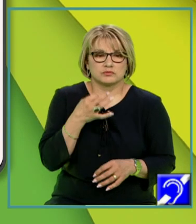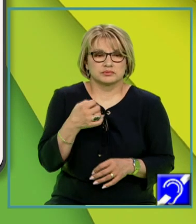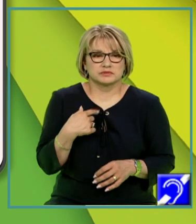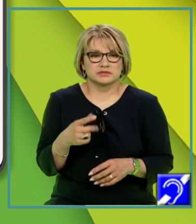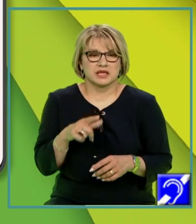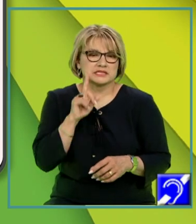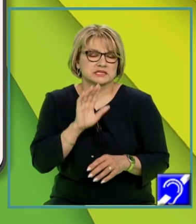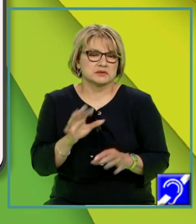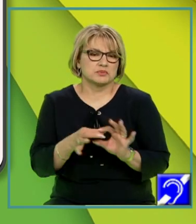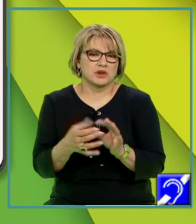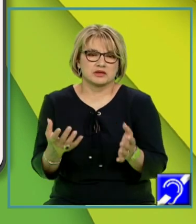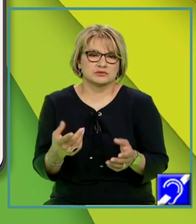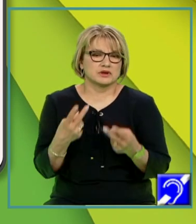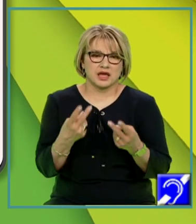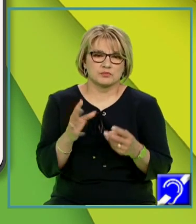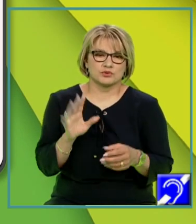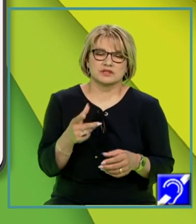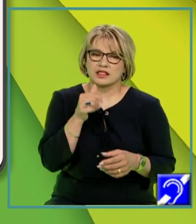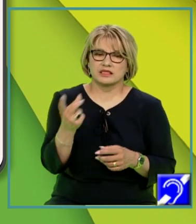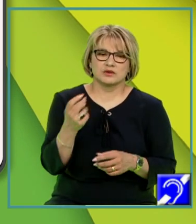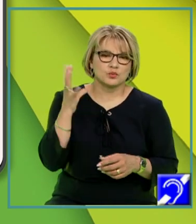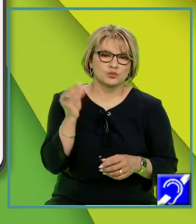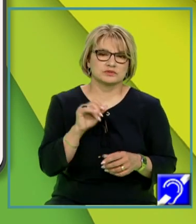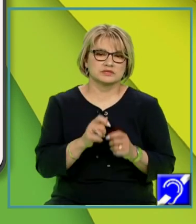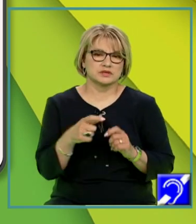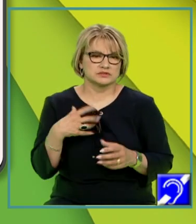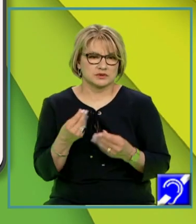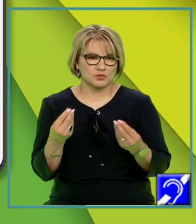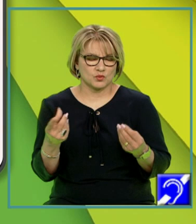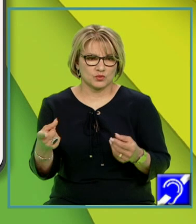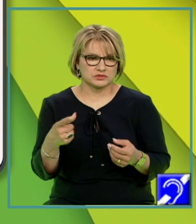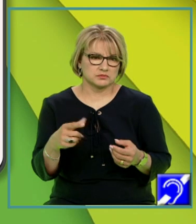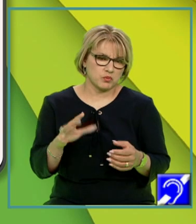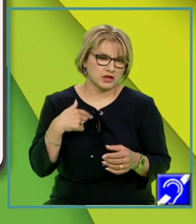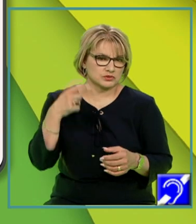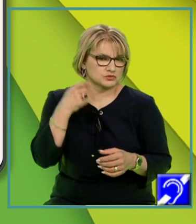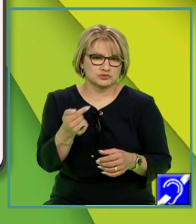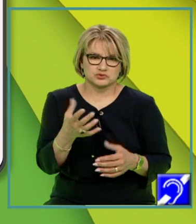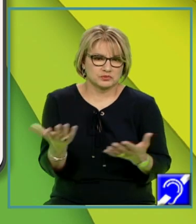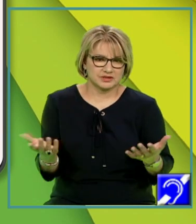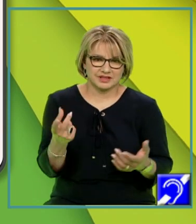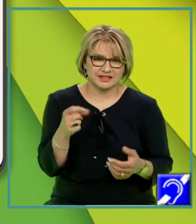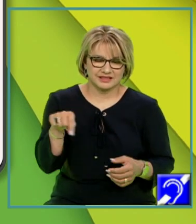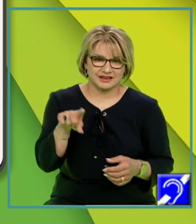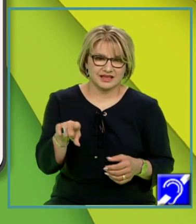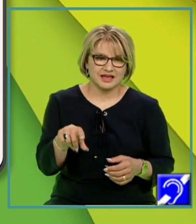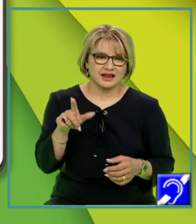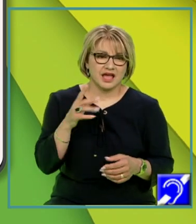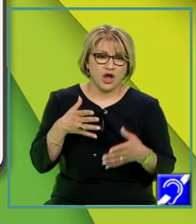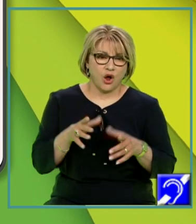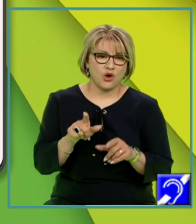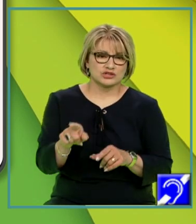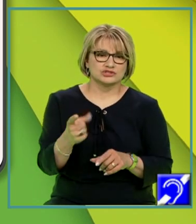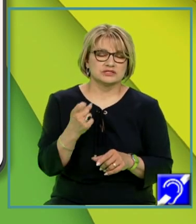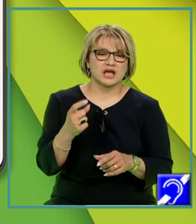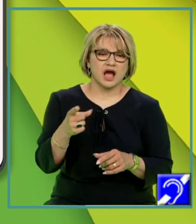sursă sau din ce surse provine. Există multe surse posibile și s-ar putea să nu fiu conștient nici de jumătate din ele. Iar originile sau genealogiile oricum n